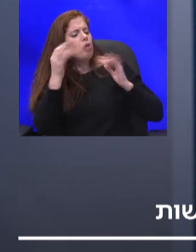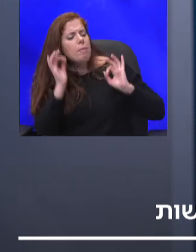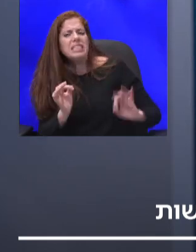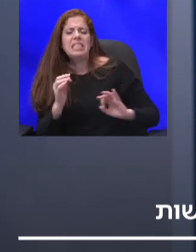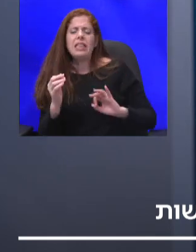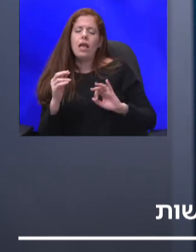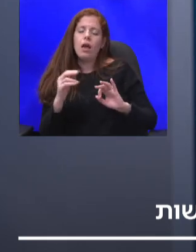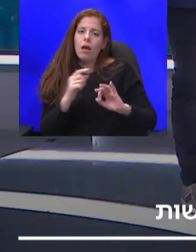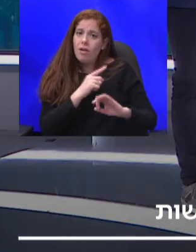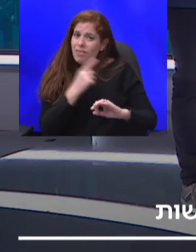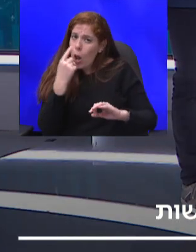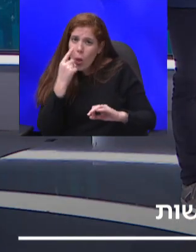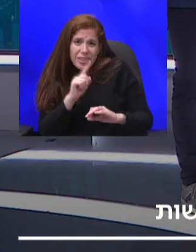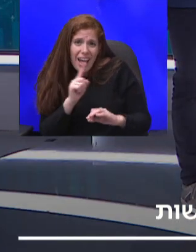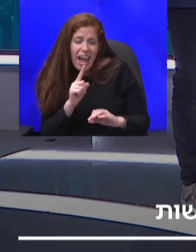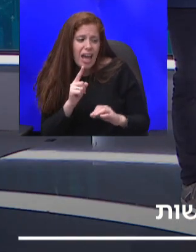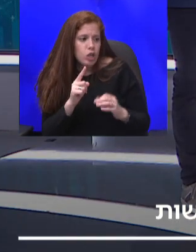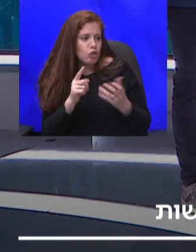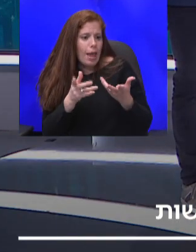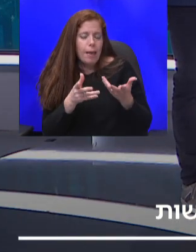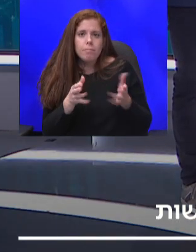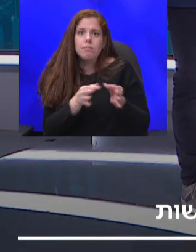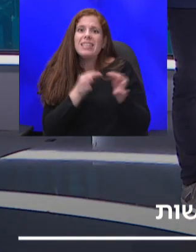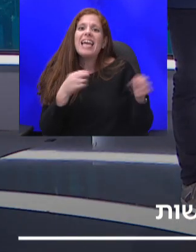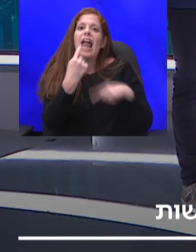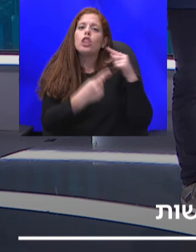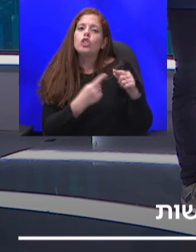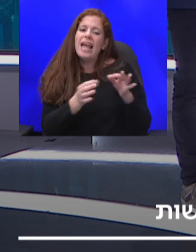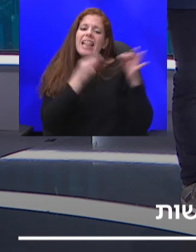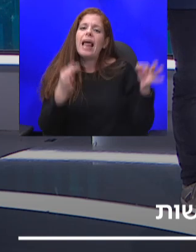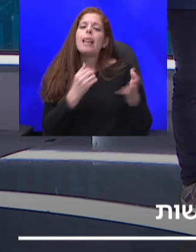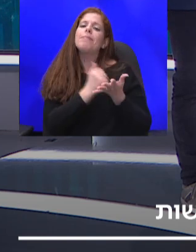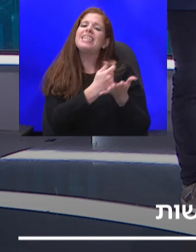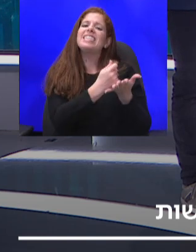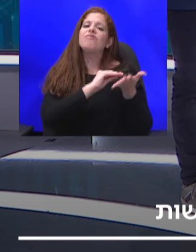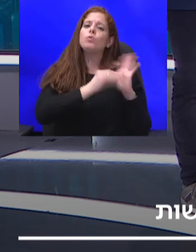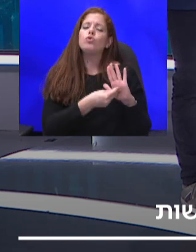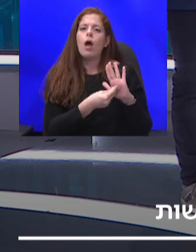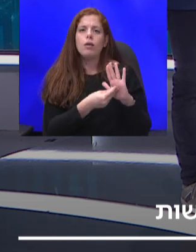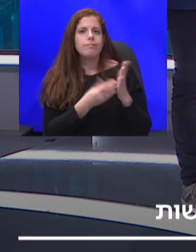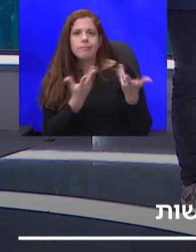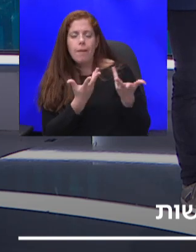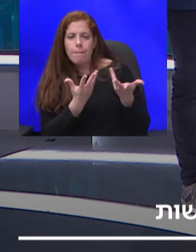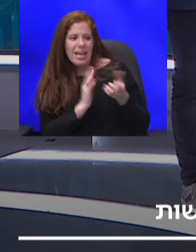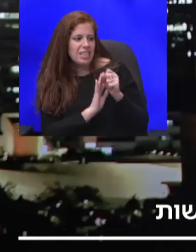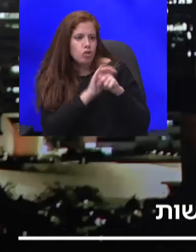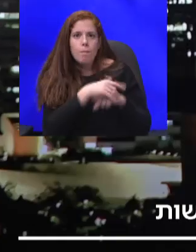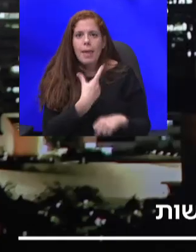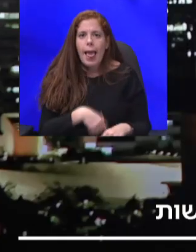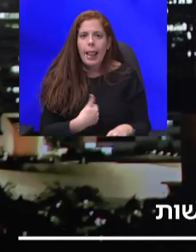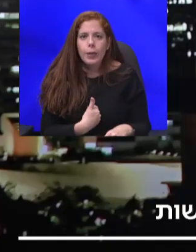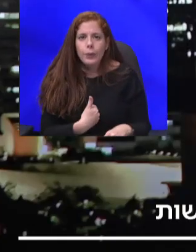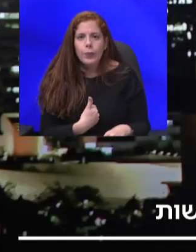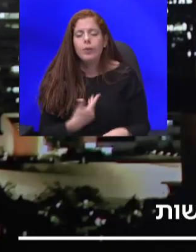סימנים שתחילת השנה תתחיל עם תקציב מאושר, מה זה בעצם יעשה ליכולת שלנו להתמודד עם האתגרים האלה? אני חשבת שזה